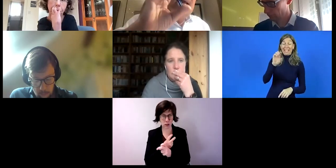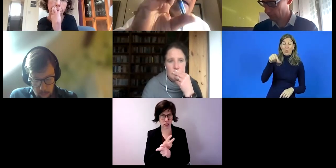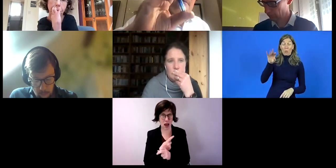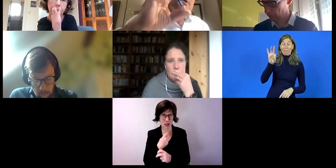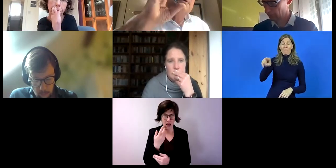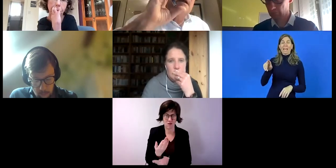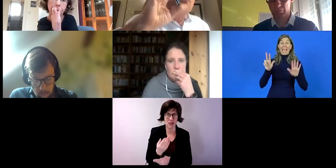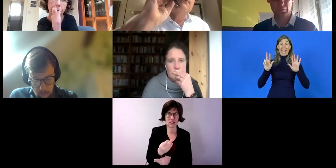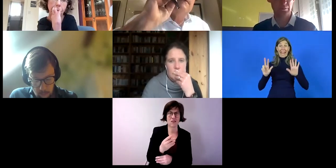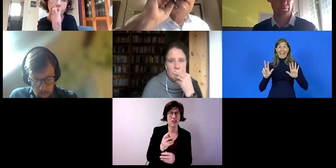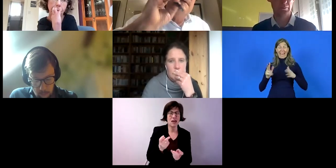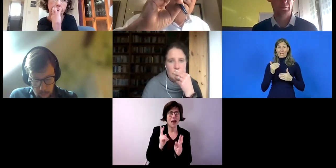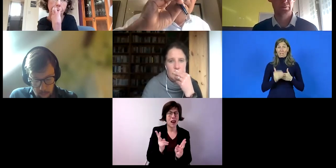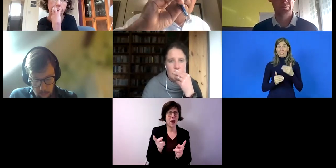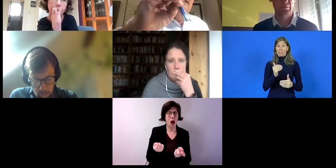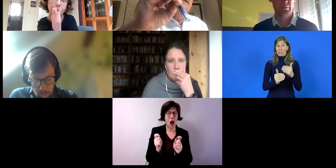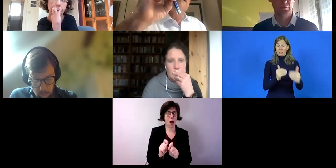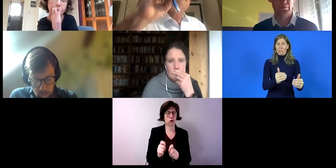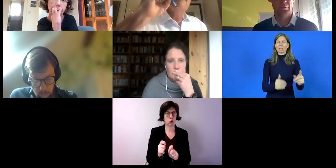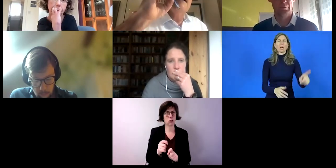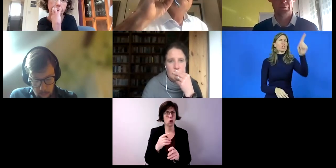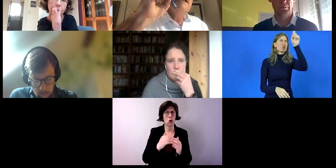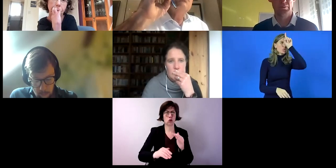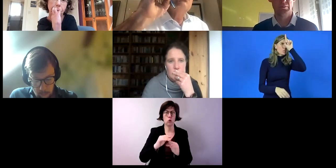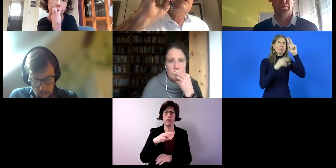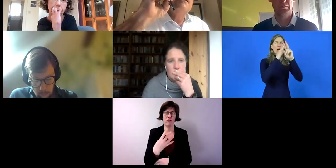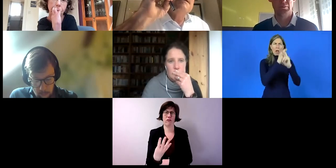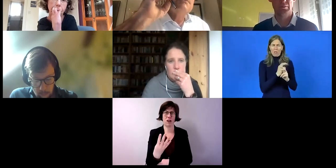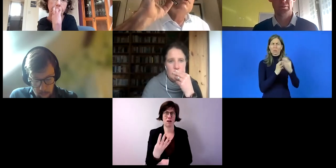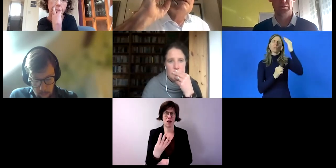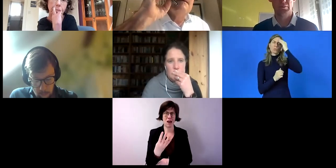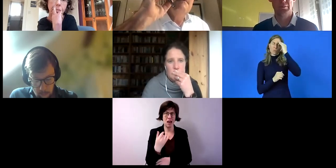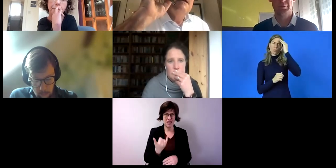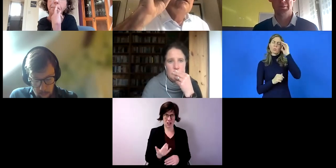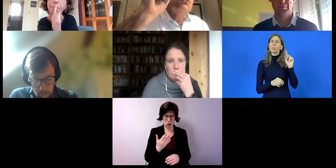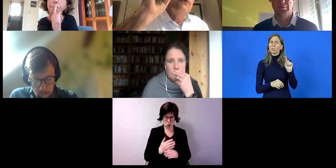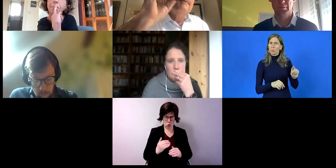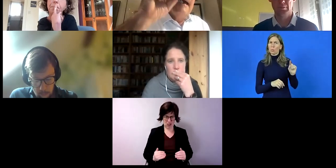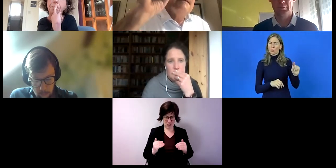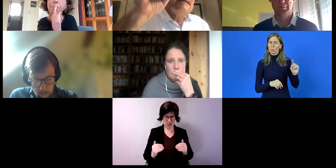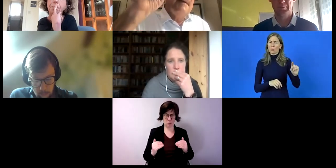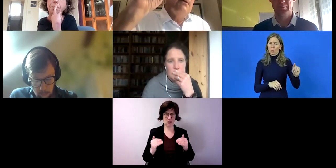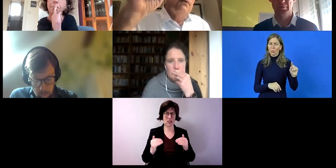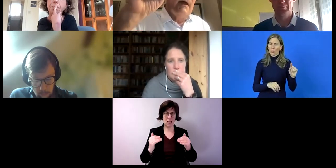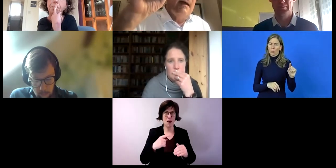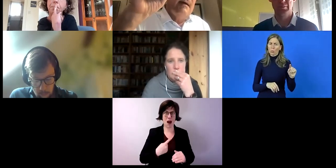also ein Lehrabschluss, auf Stufe 4. Das heißt, wir haben jetzt schon in diesem System die Stufen 1, 2 und 3.